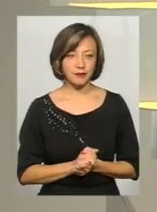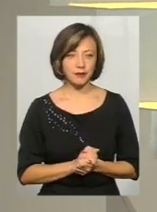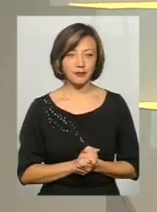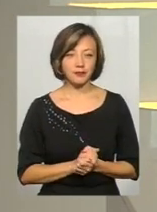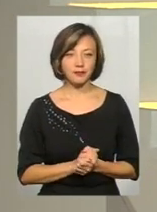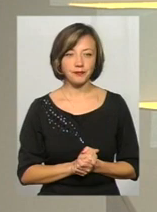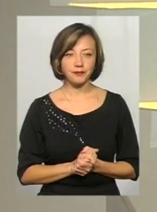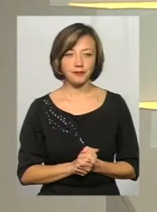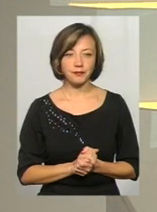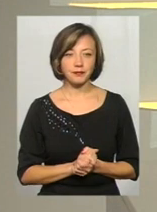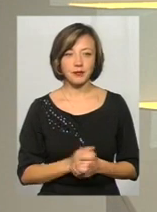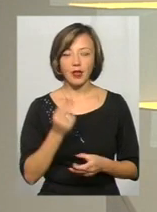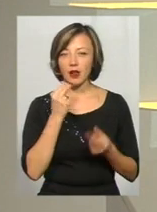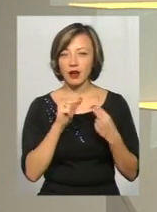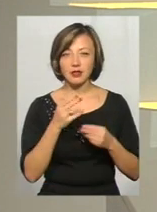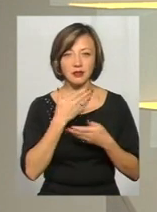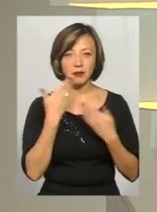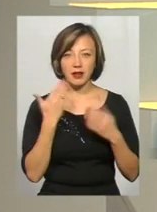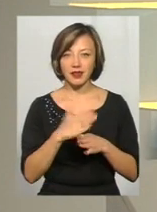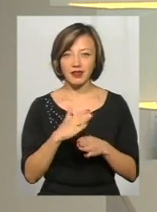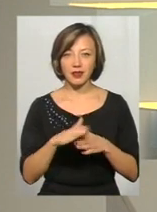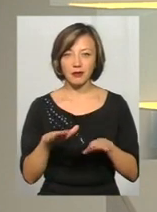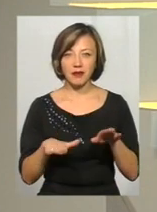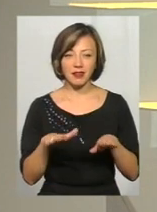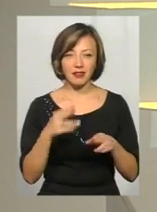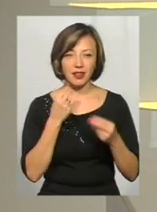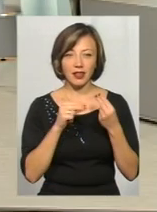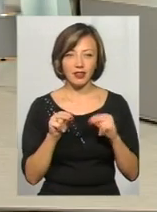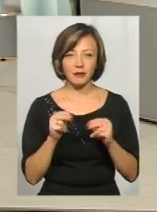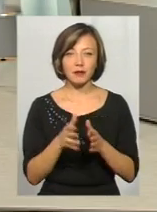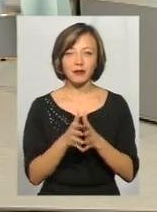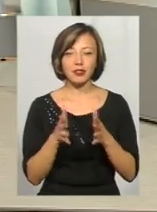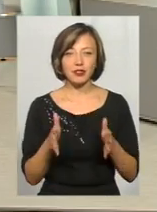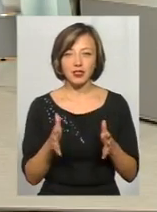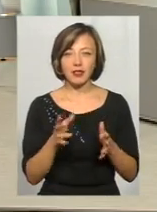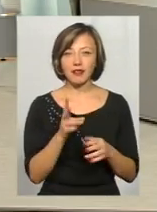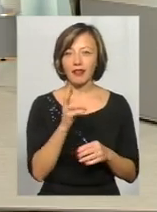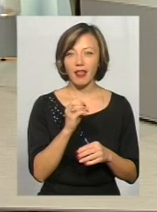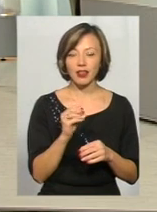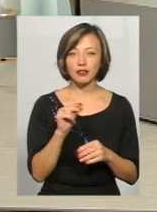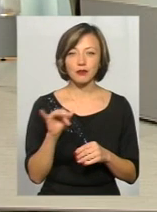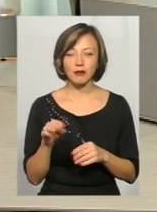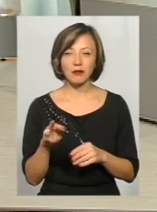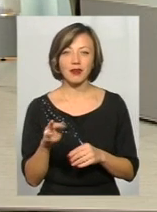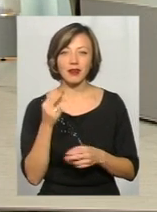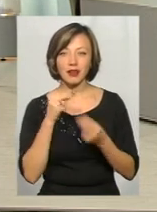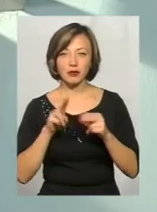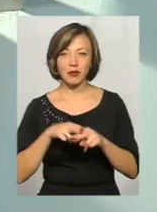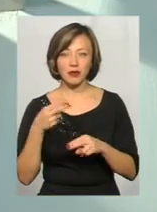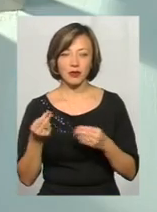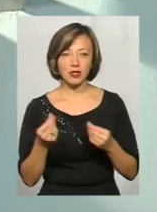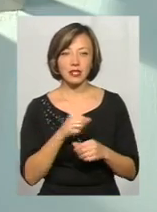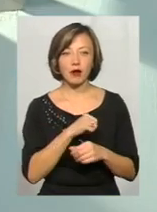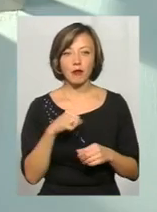вас зрозуміла. І краще не мати кредитного балансу. Ні. Тобто більше в нас не, ніж можливості все ж таки повернути кошти. Краще